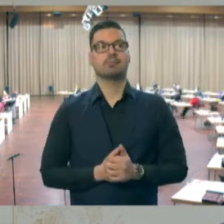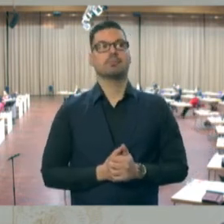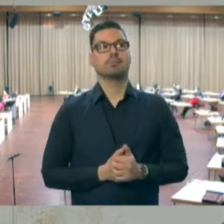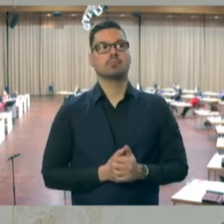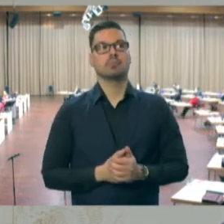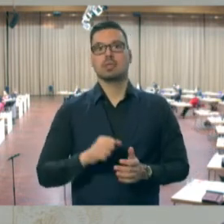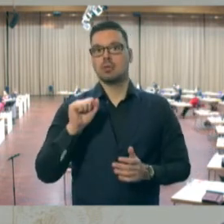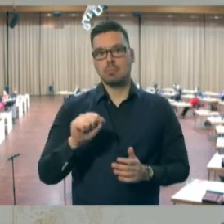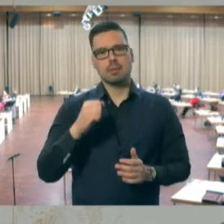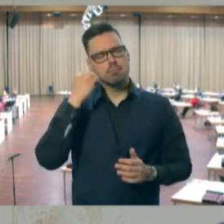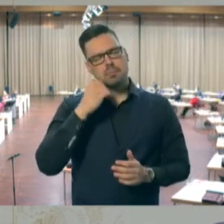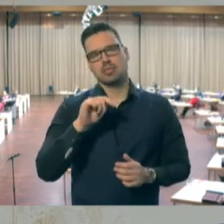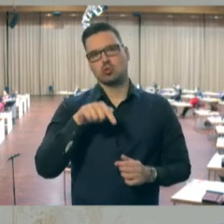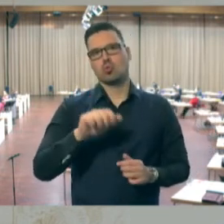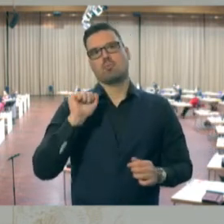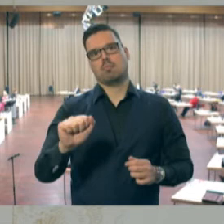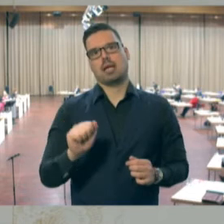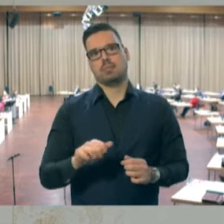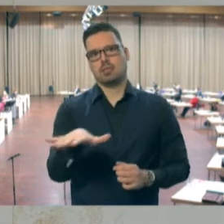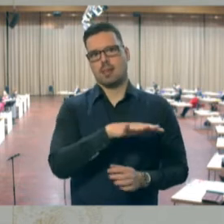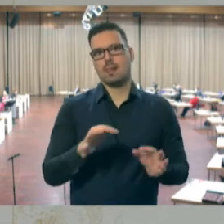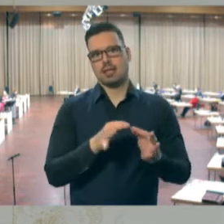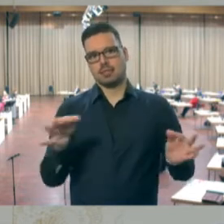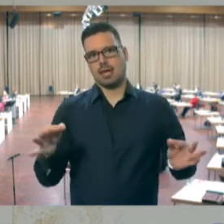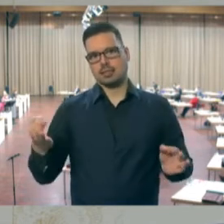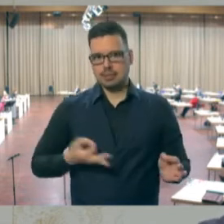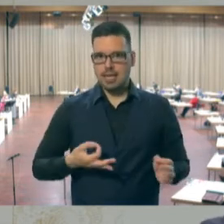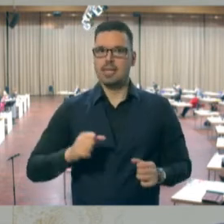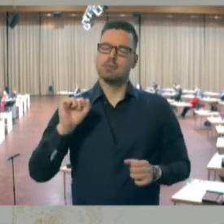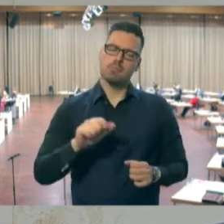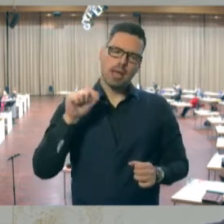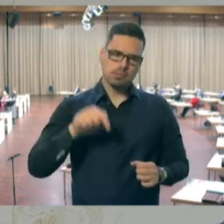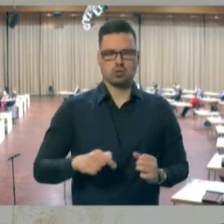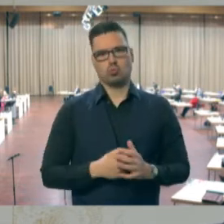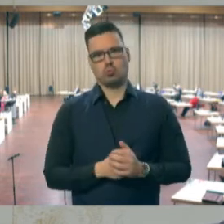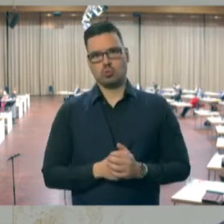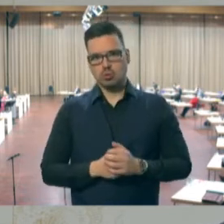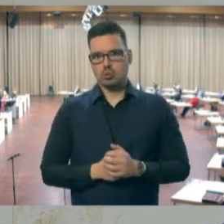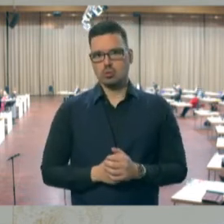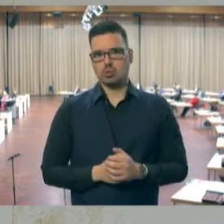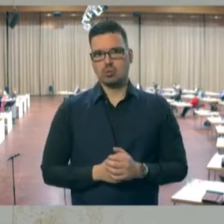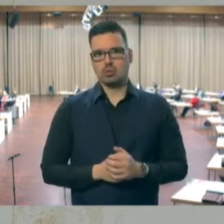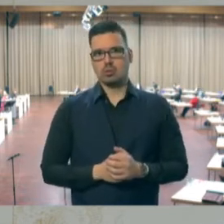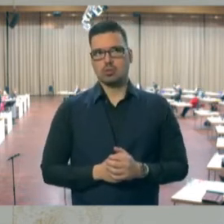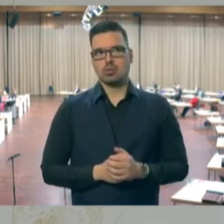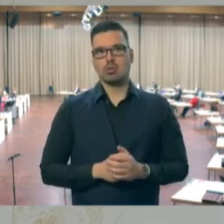bleibt genauso Landtag des Saarlandes, bleibt Bürgernähe,